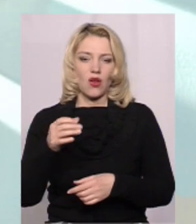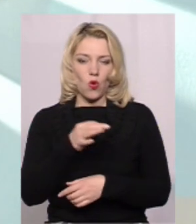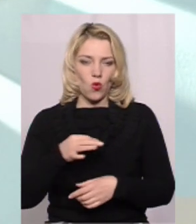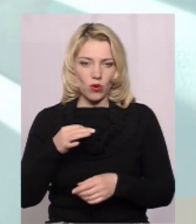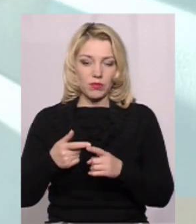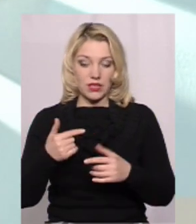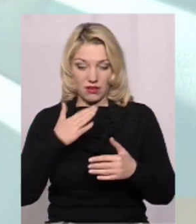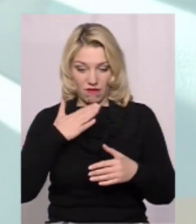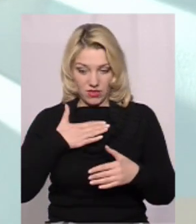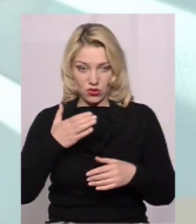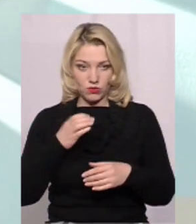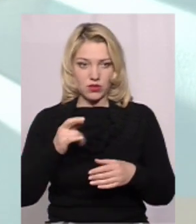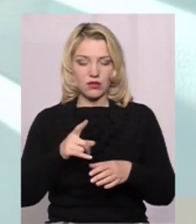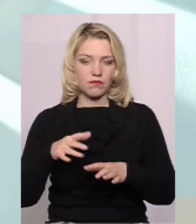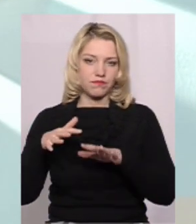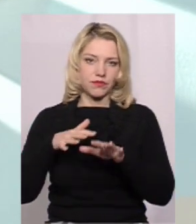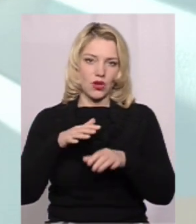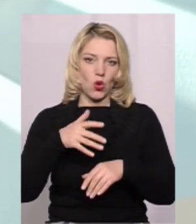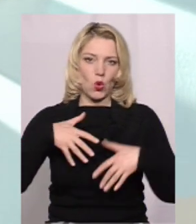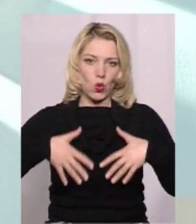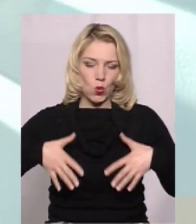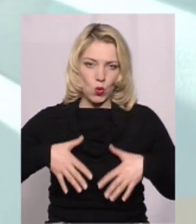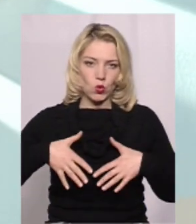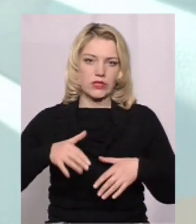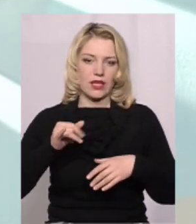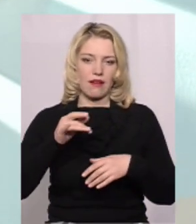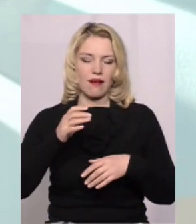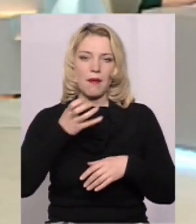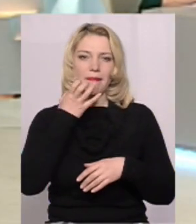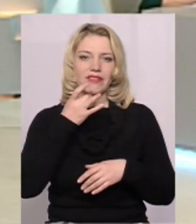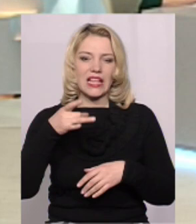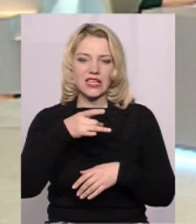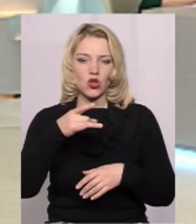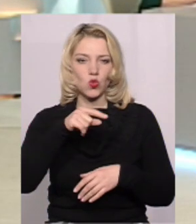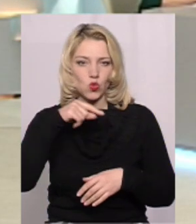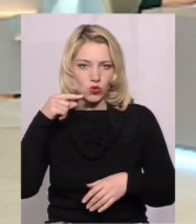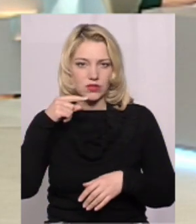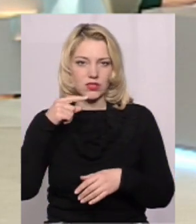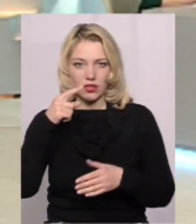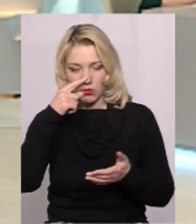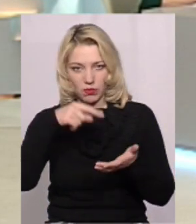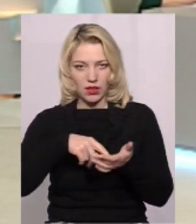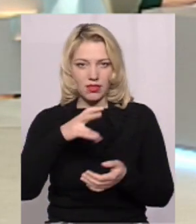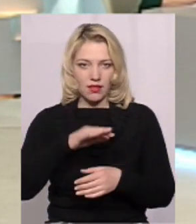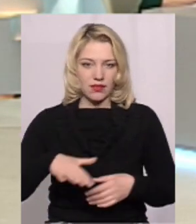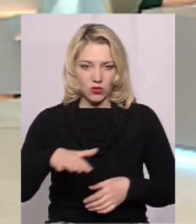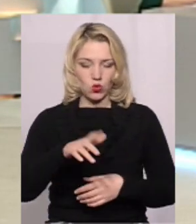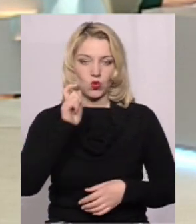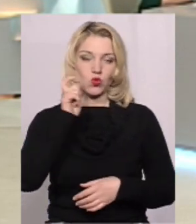столітті, вона почала наступ з території Грузії до південних районів Росії, а звідти вже розповсюджувалася на територію України.